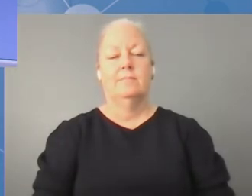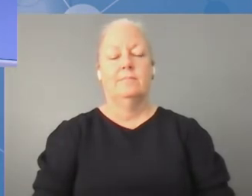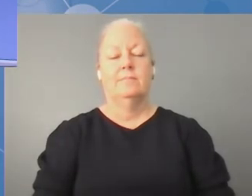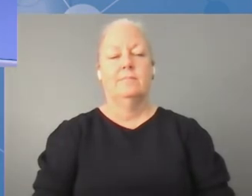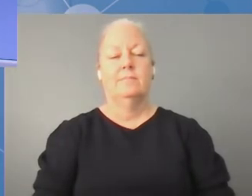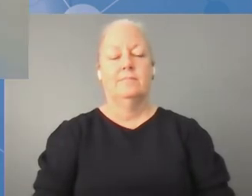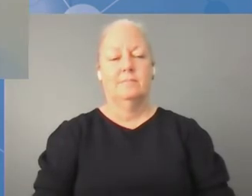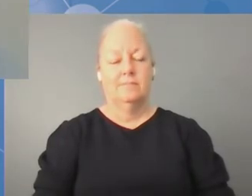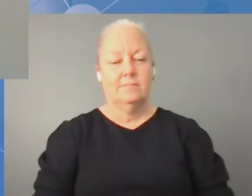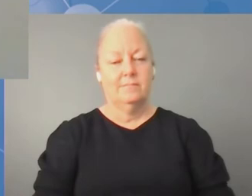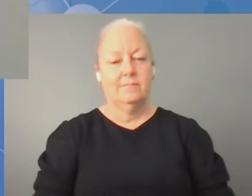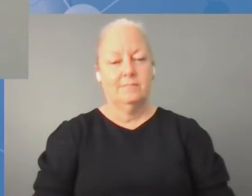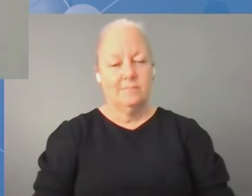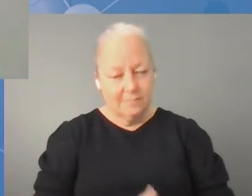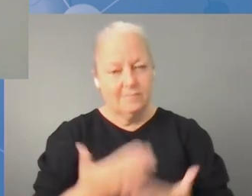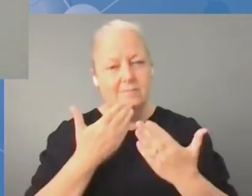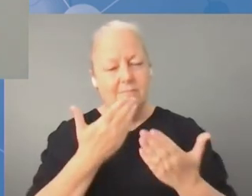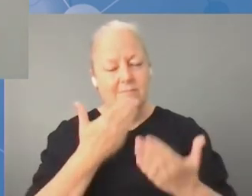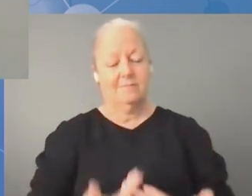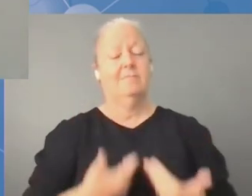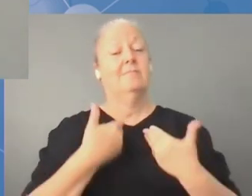który łączy się z nami przez internet. Dziękuję bardzo.